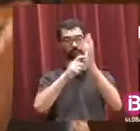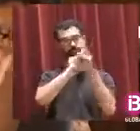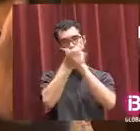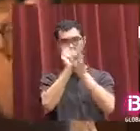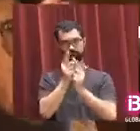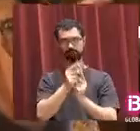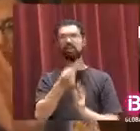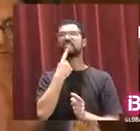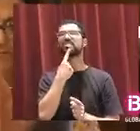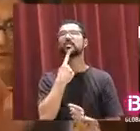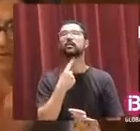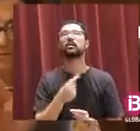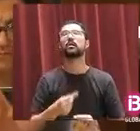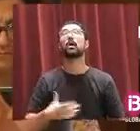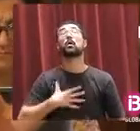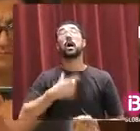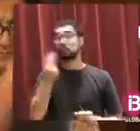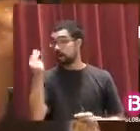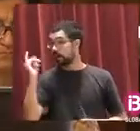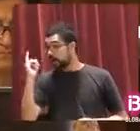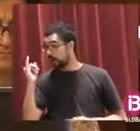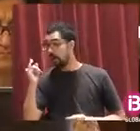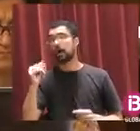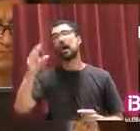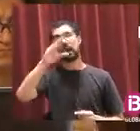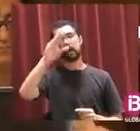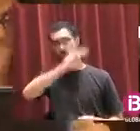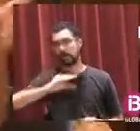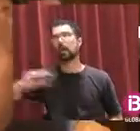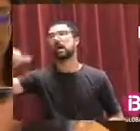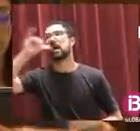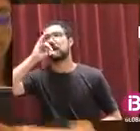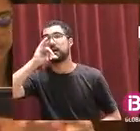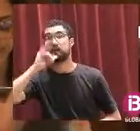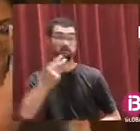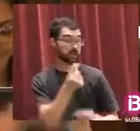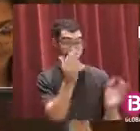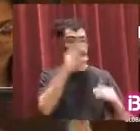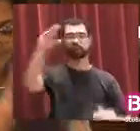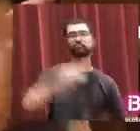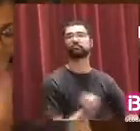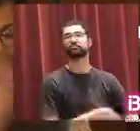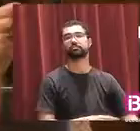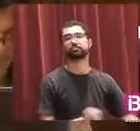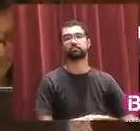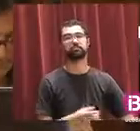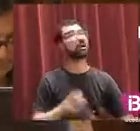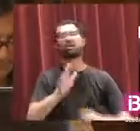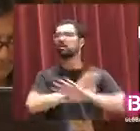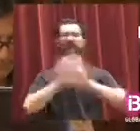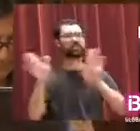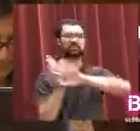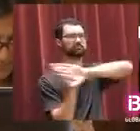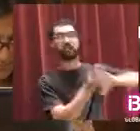digueren que només si hi havia disponibilitat pressupostària el cànon aniria a les inversions hidràuliques. A la llei de pressupost acabarem amb això. El cànon tornarà a ser